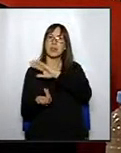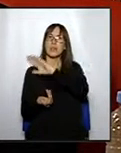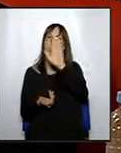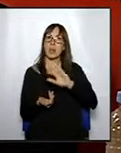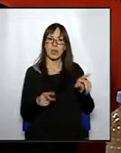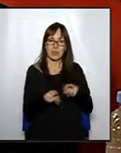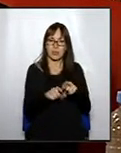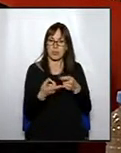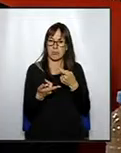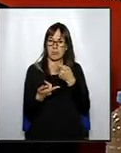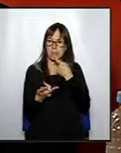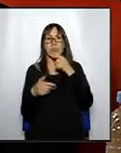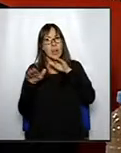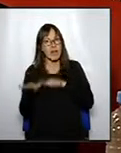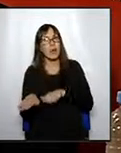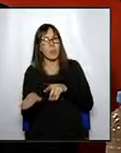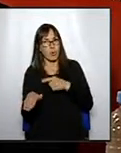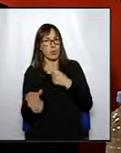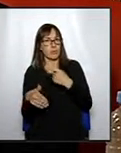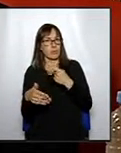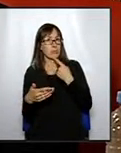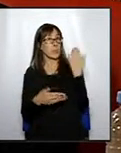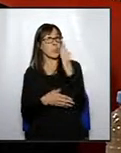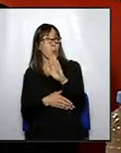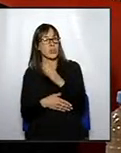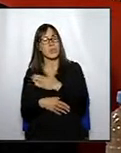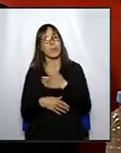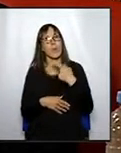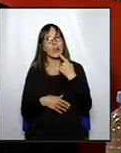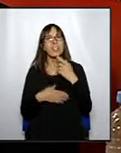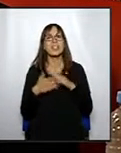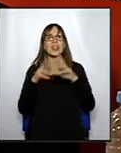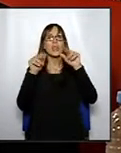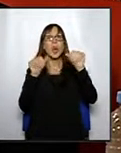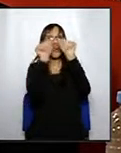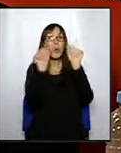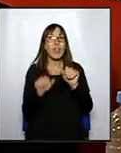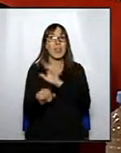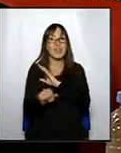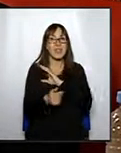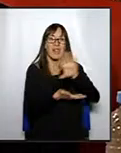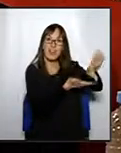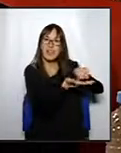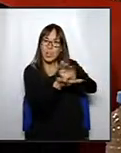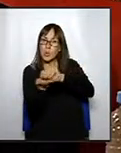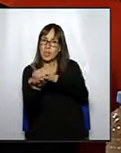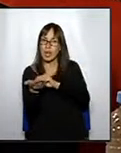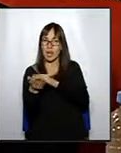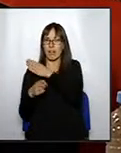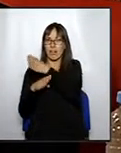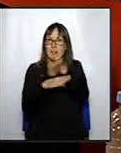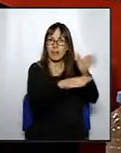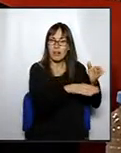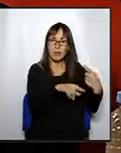de tenir cap inconvenient de votar favorablement a aquesta moció. Repeteixo, estem parlant d'un nou model de recollir de residus que, tal com he dit abans,